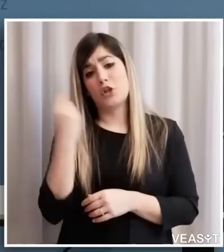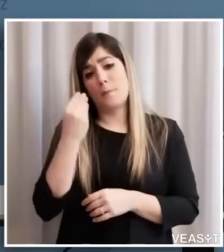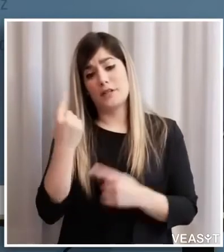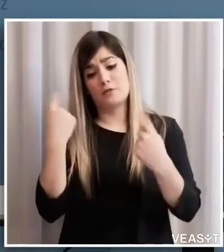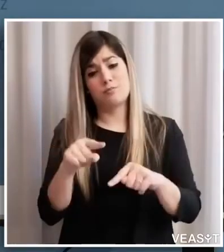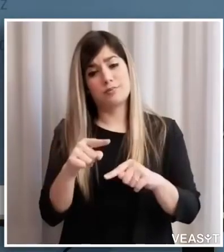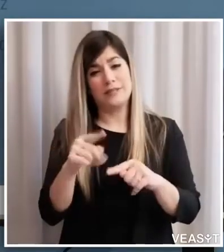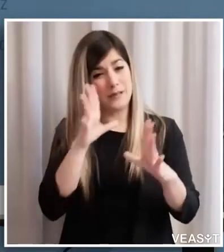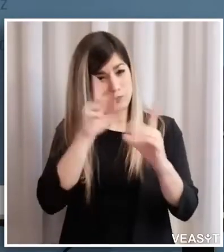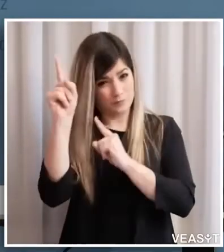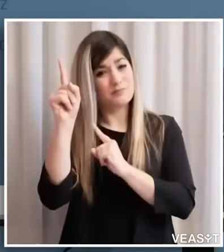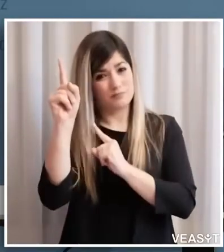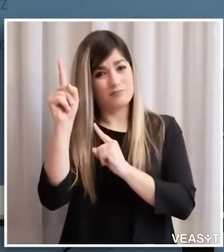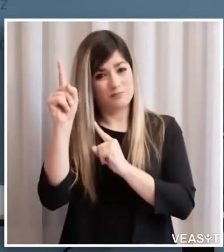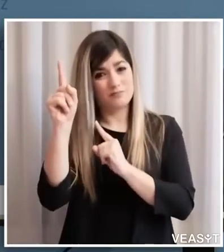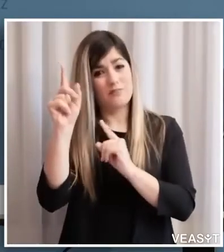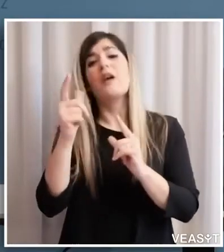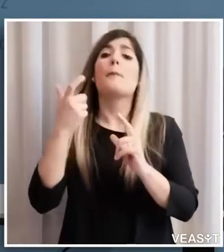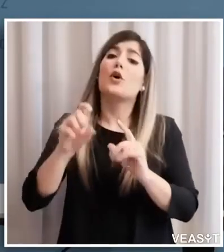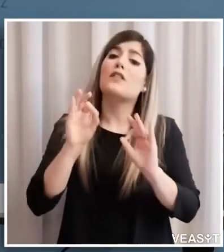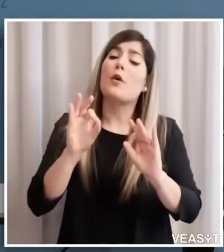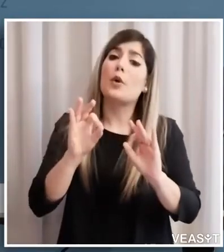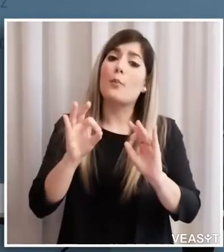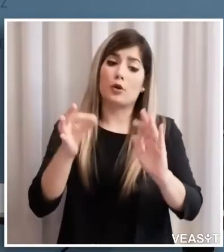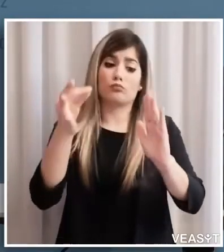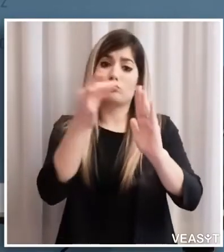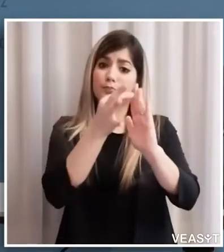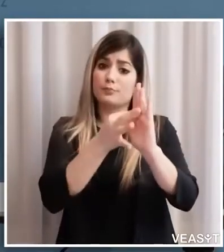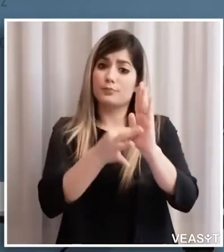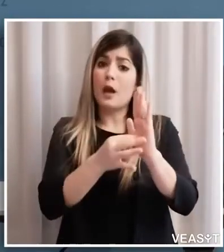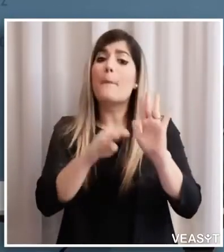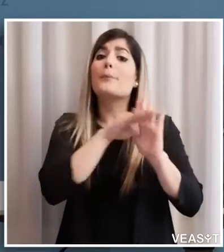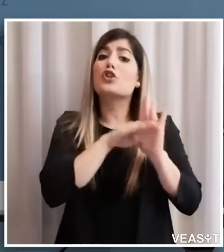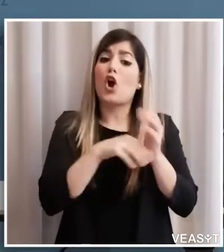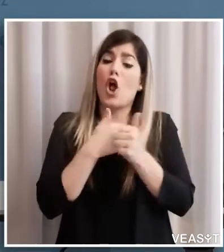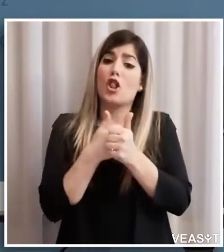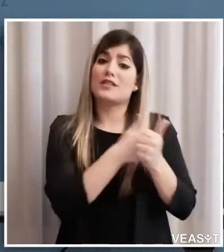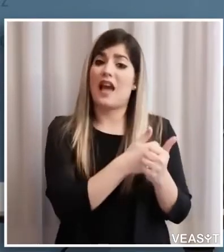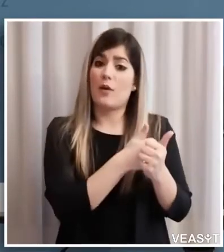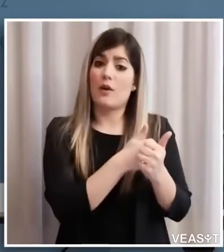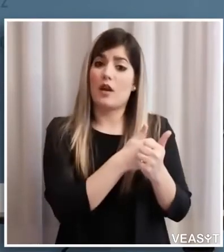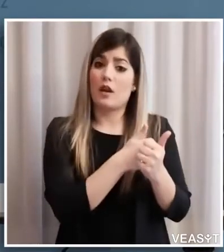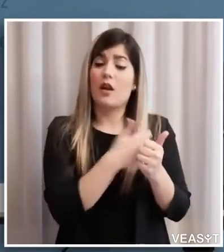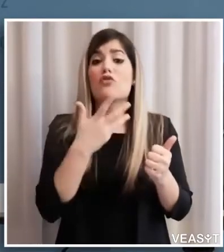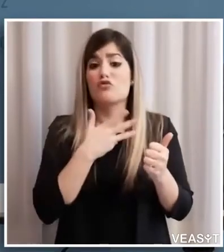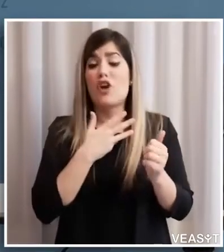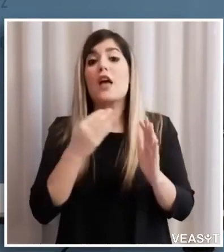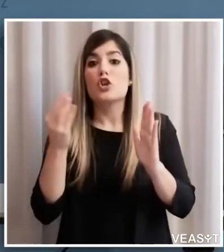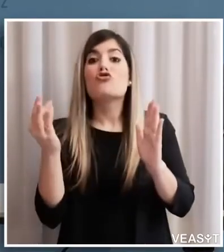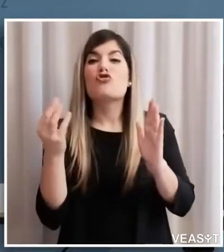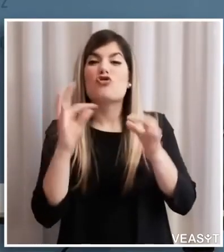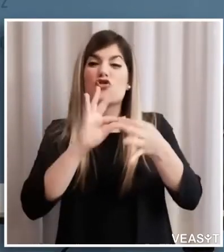voluto proprio esplicitamente fare riferimento al protocollo è stata fatta anche una citazione adesso verifichiamo se questa citazione non